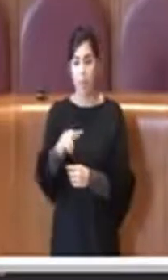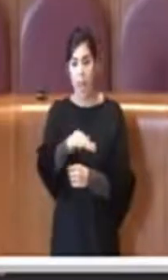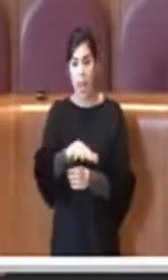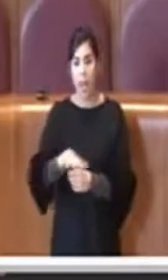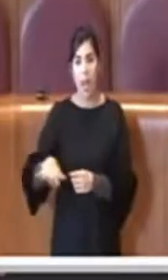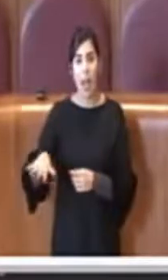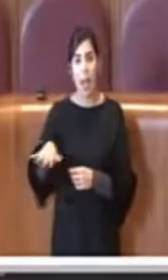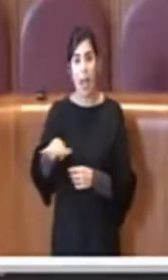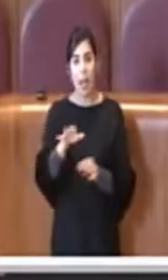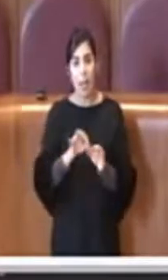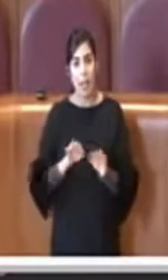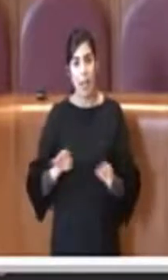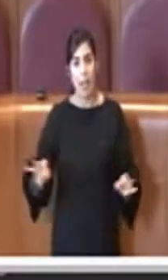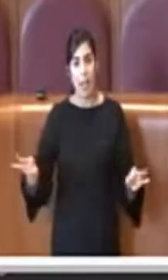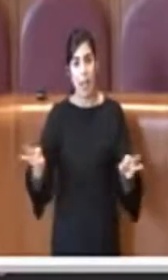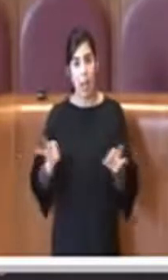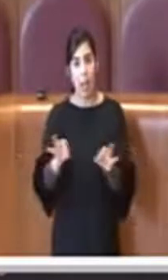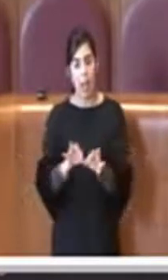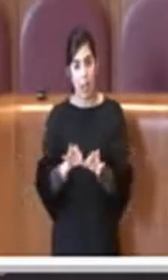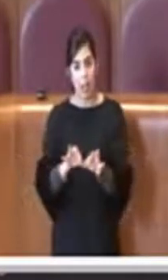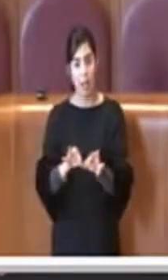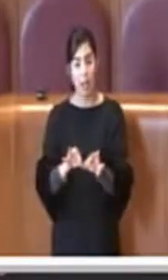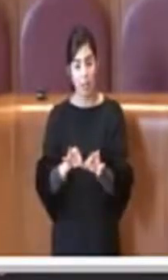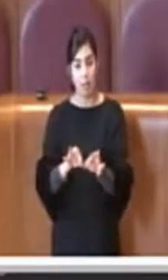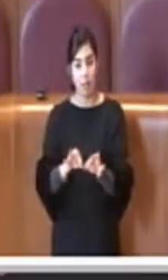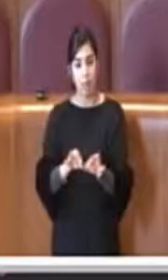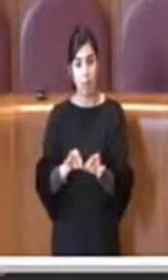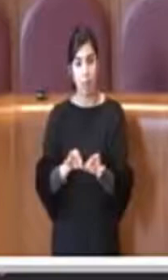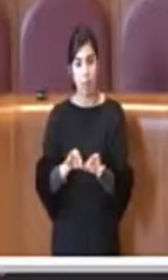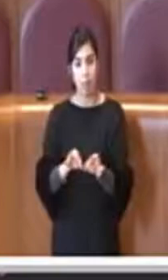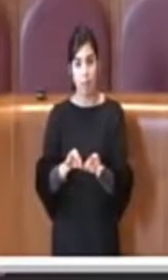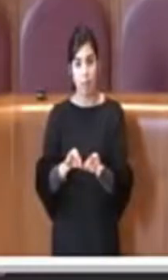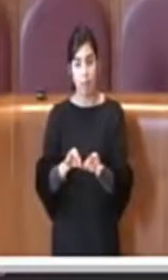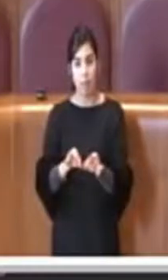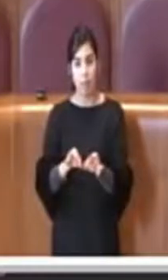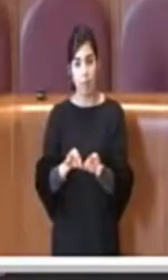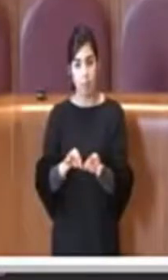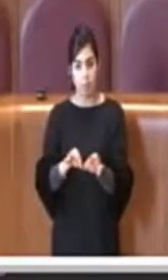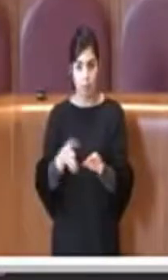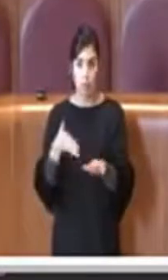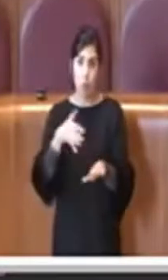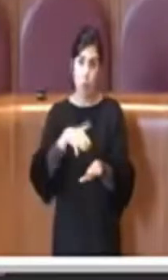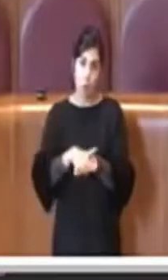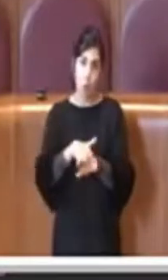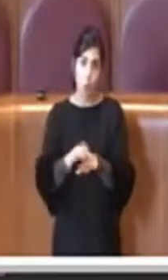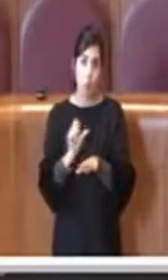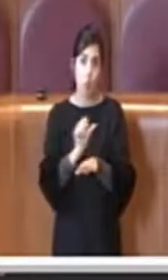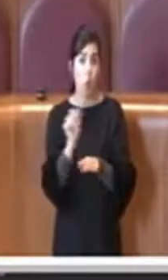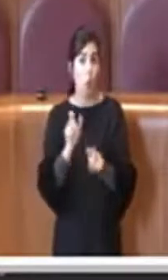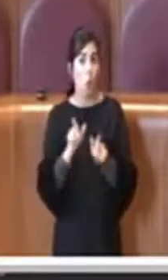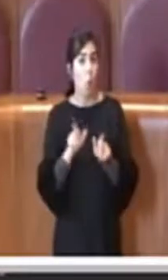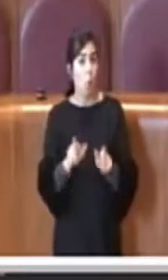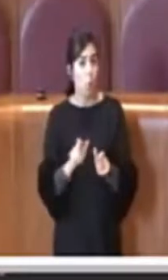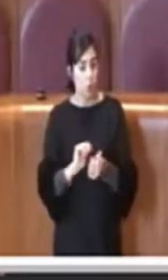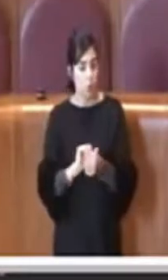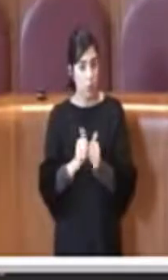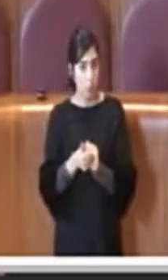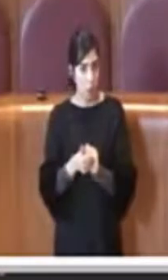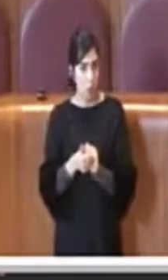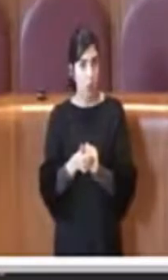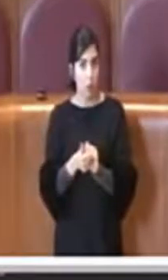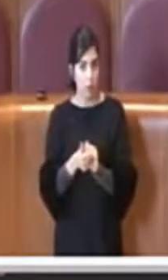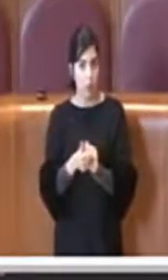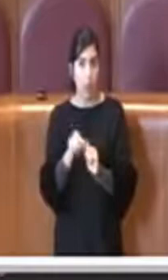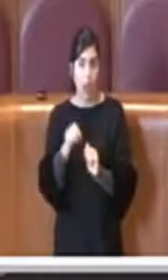era, è e sarà utilizzata soltanto a fini sportivi e con un